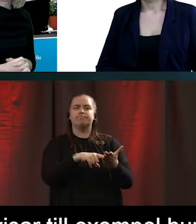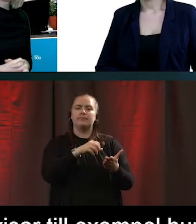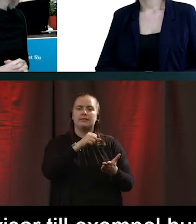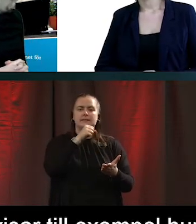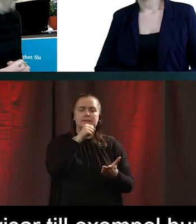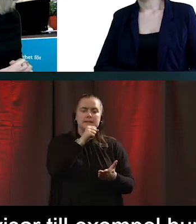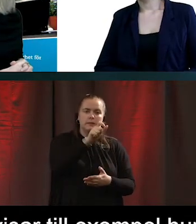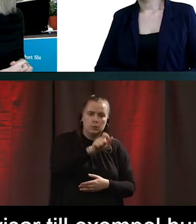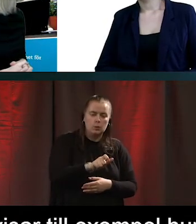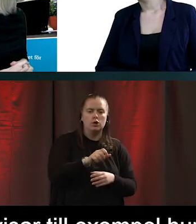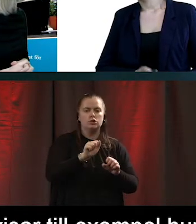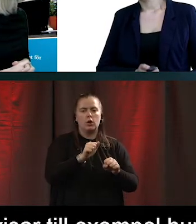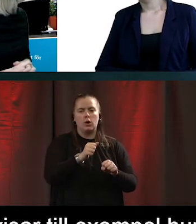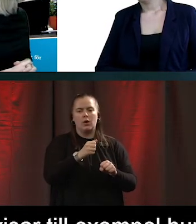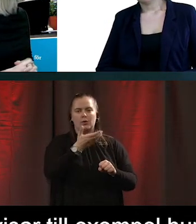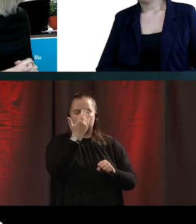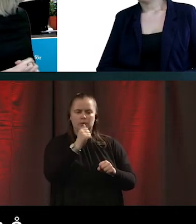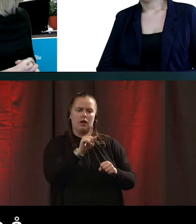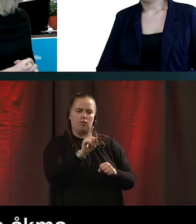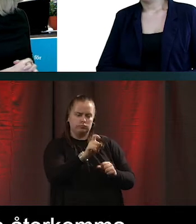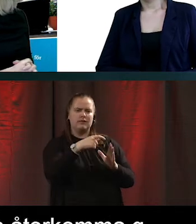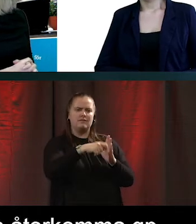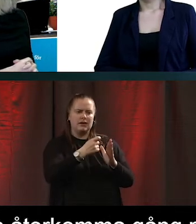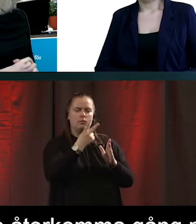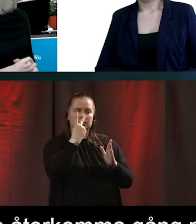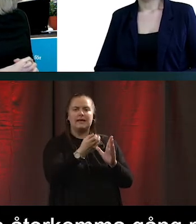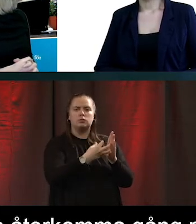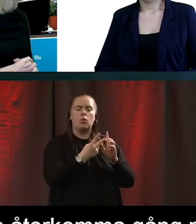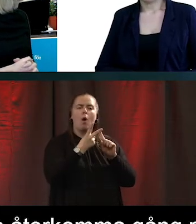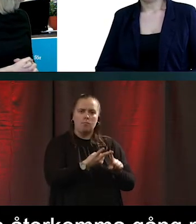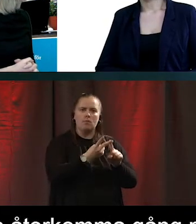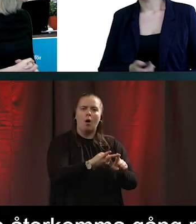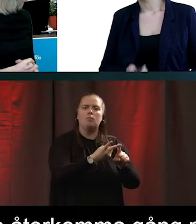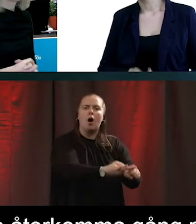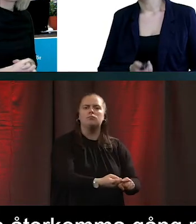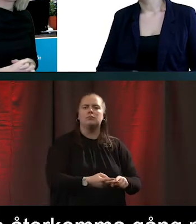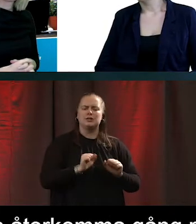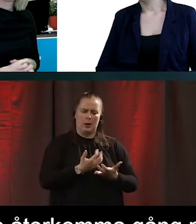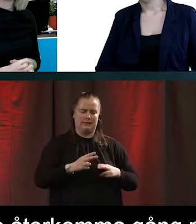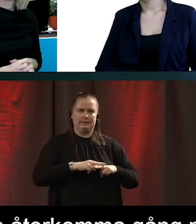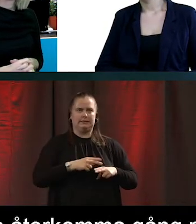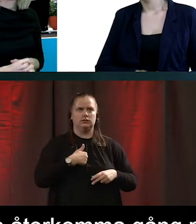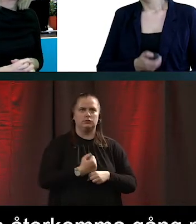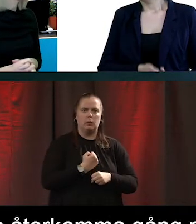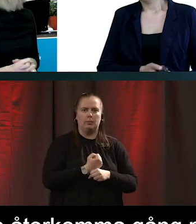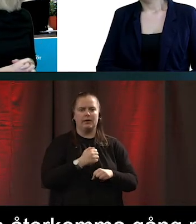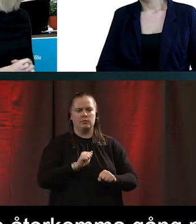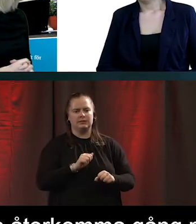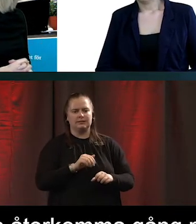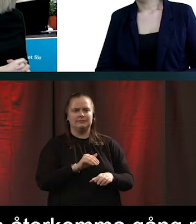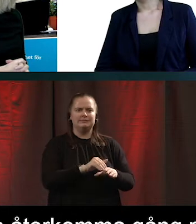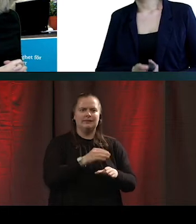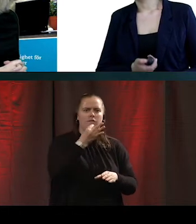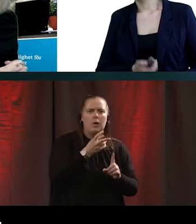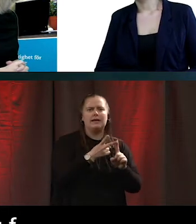på gång till samma film. Man behöver inte känna sig jobbig eller att man stör för att man ställer samma fråga om och om igen. Och det här